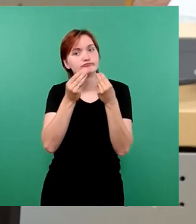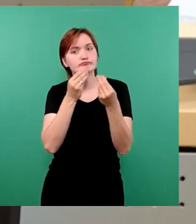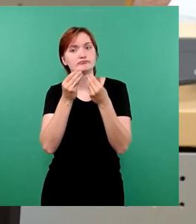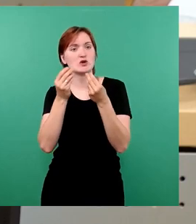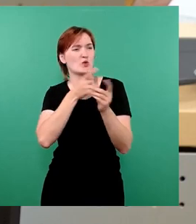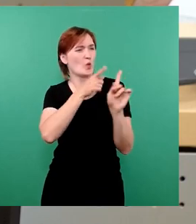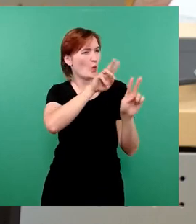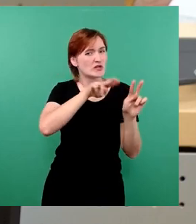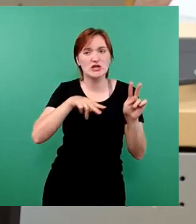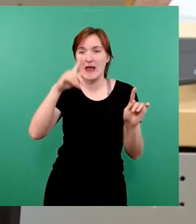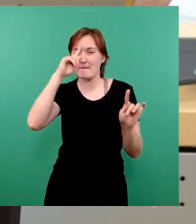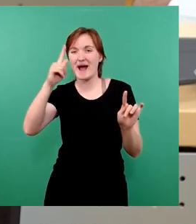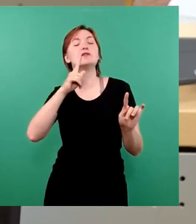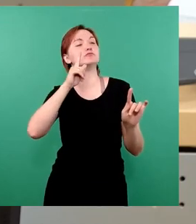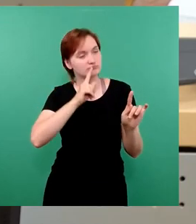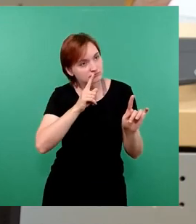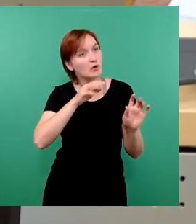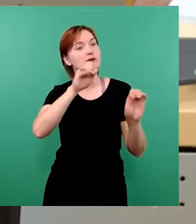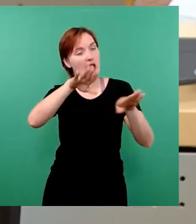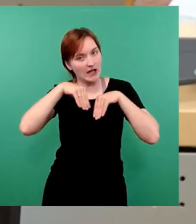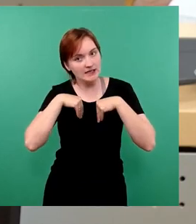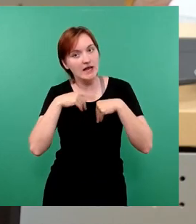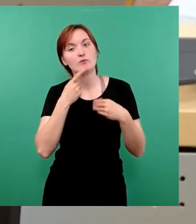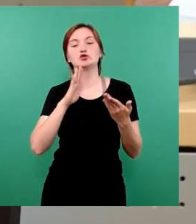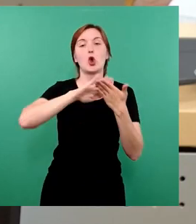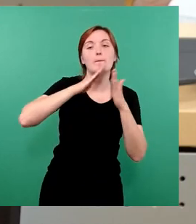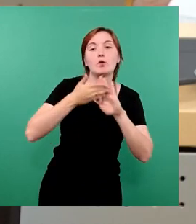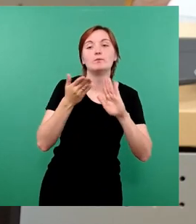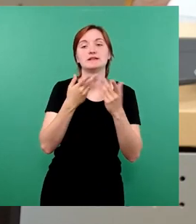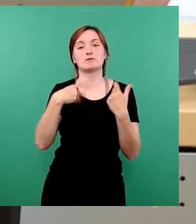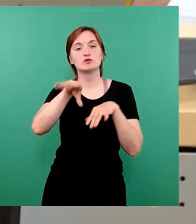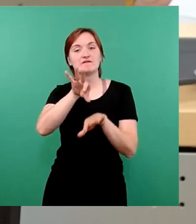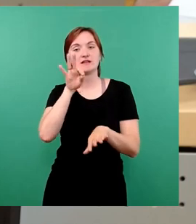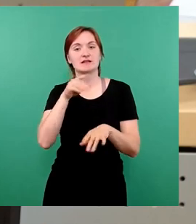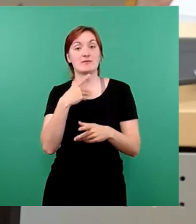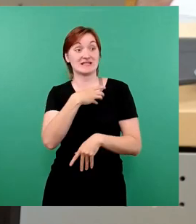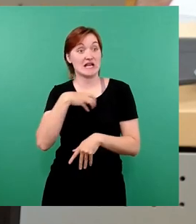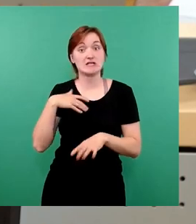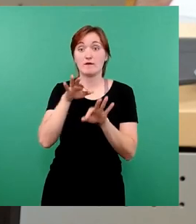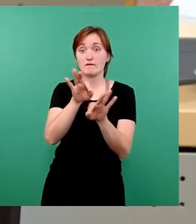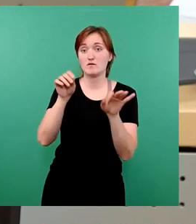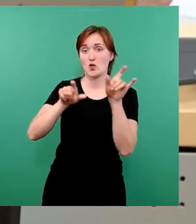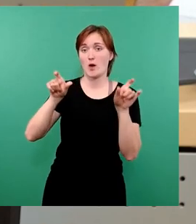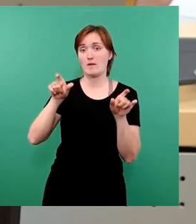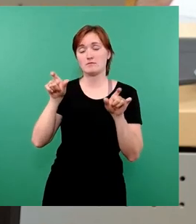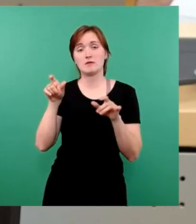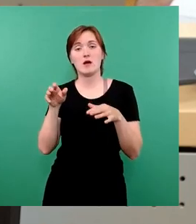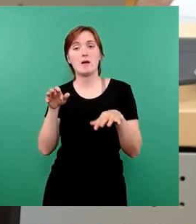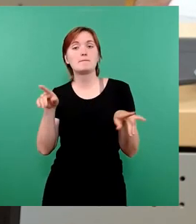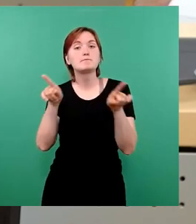Meinungen akzeptiert und Kompromisse gesucht worden wären. Das glaube, das hätten die Dresdner gerade auch für ihr